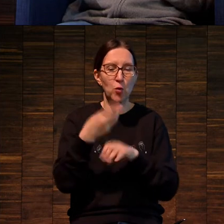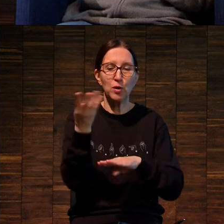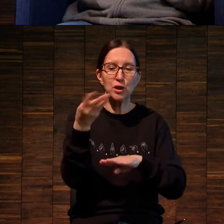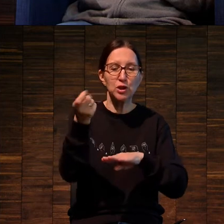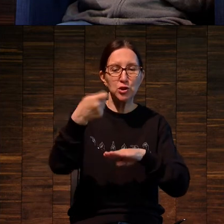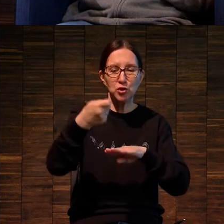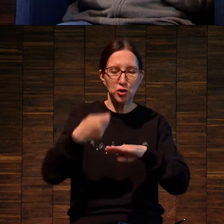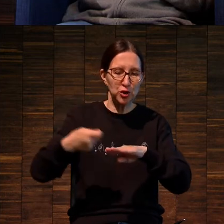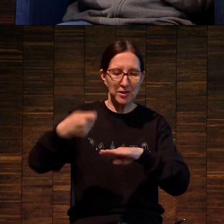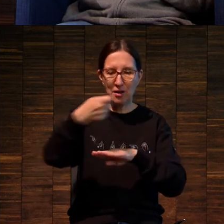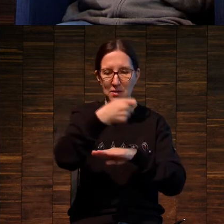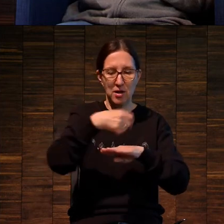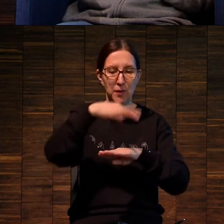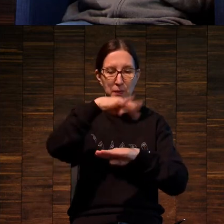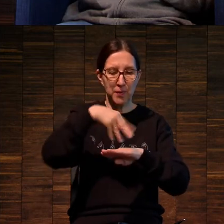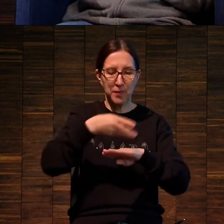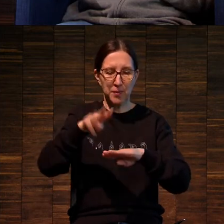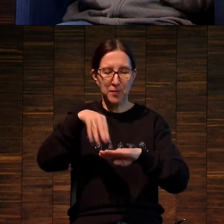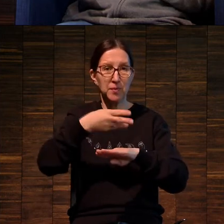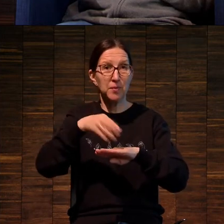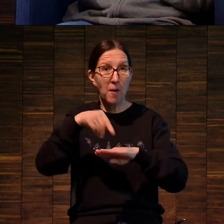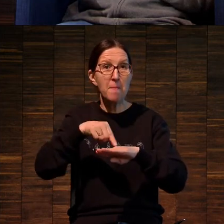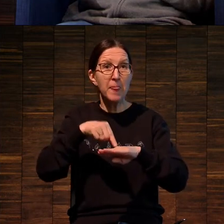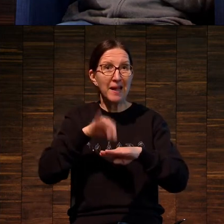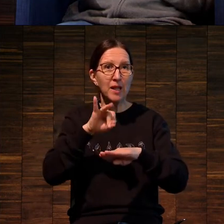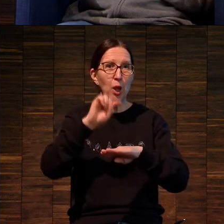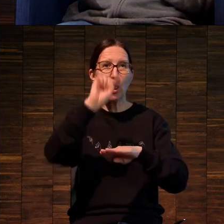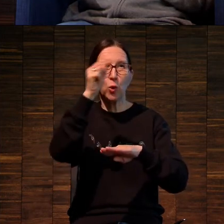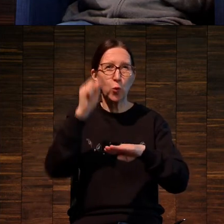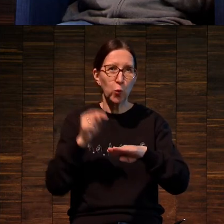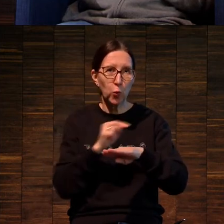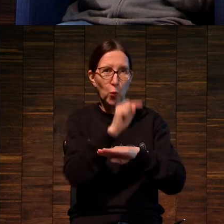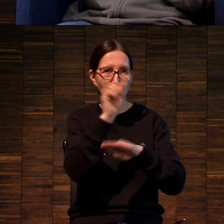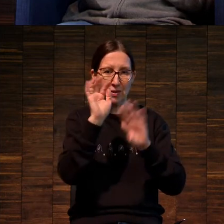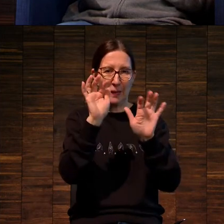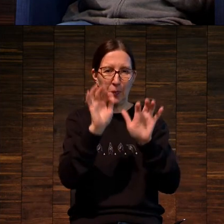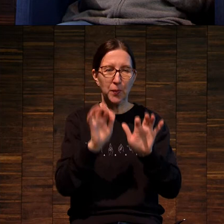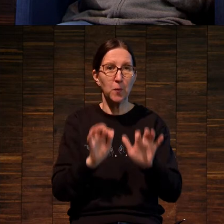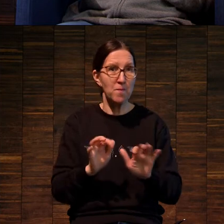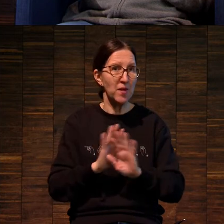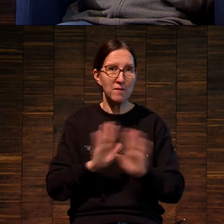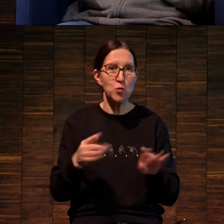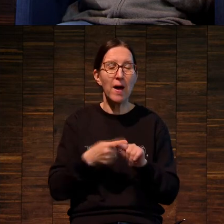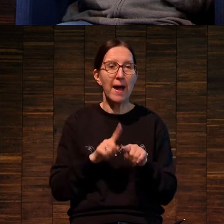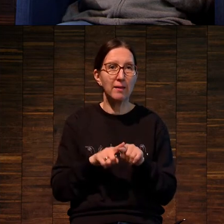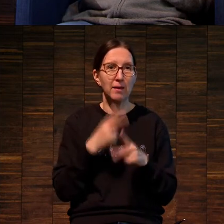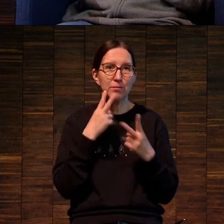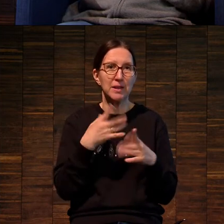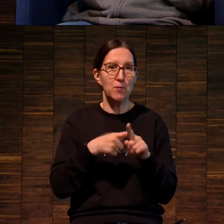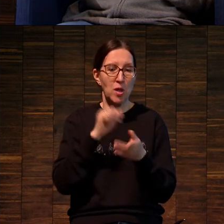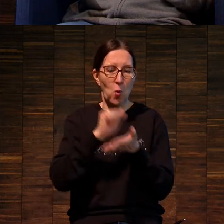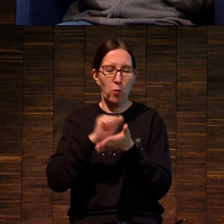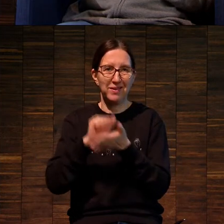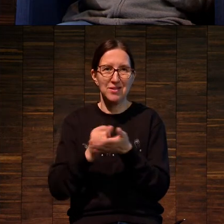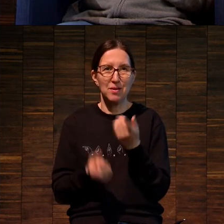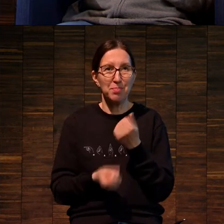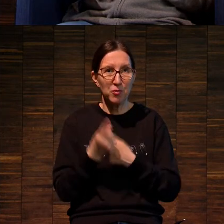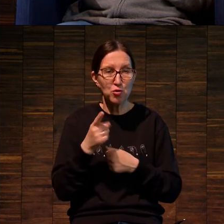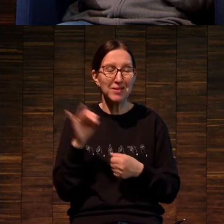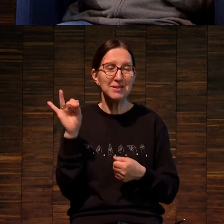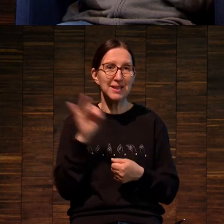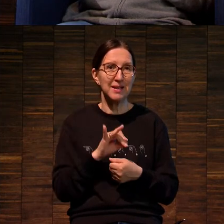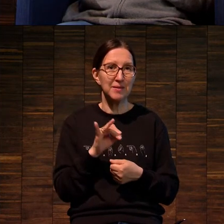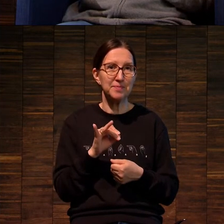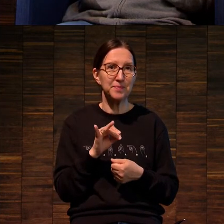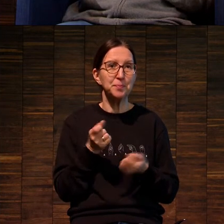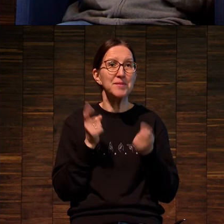штрих и точка – это тот язык гравюры, к которому мы привыкли и который появляется на оттиске. И, соответственно,